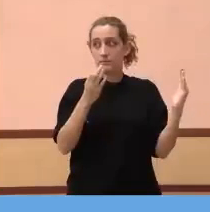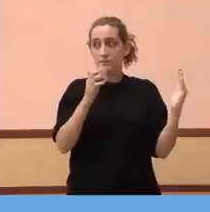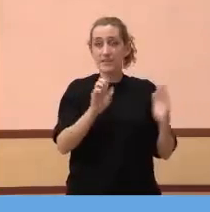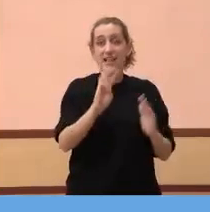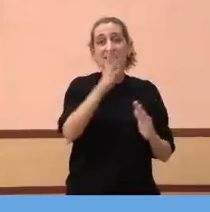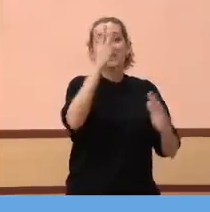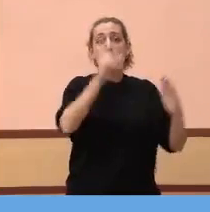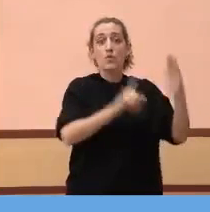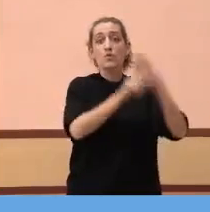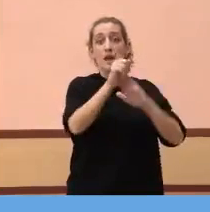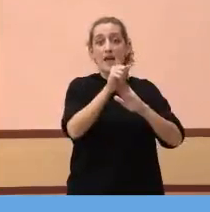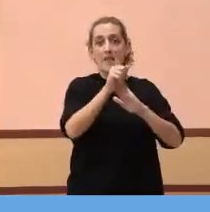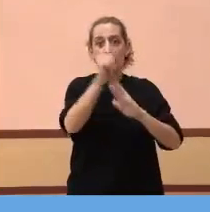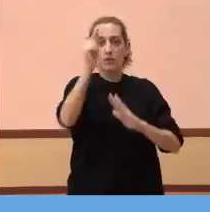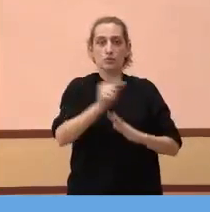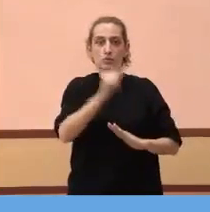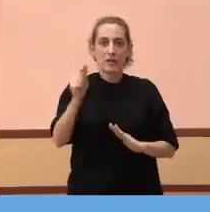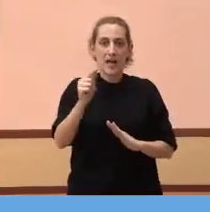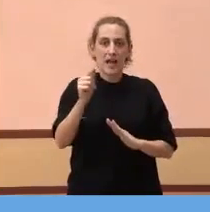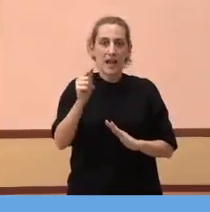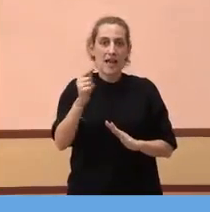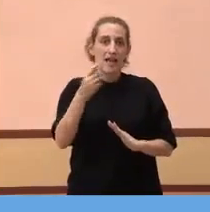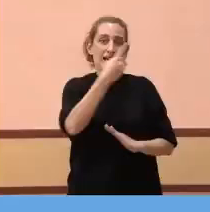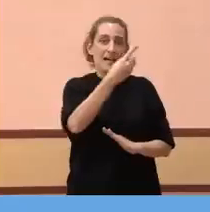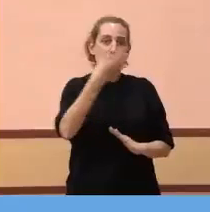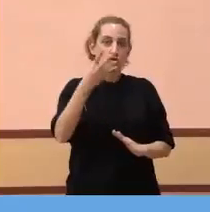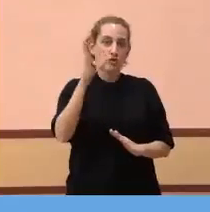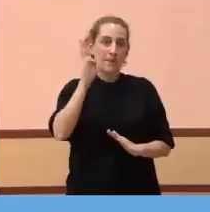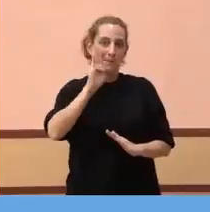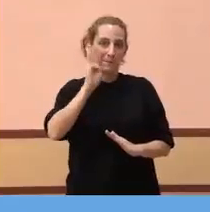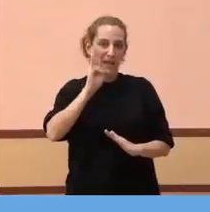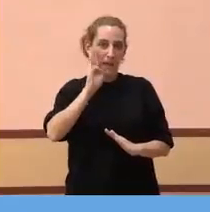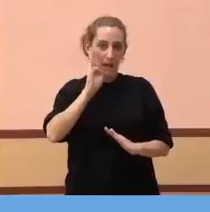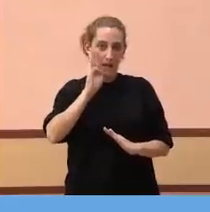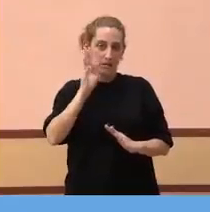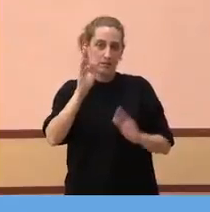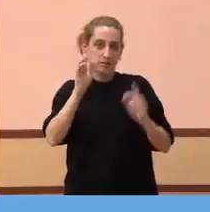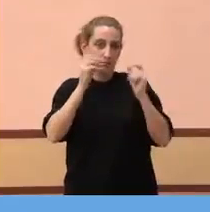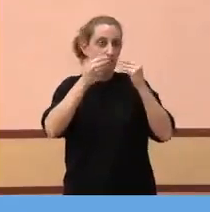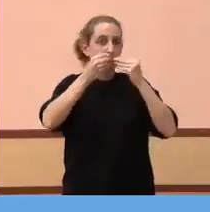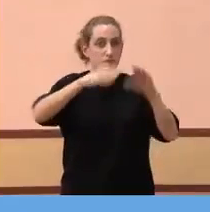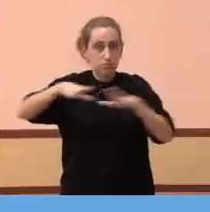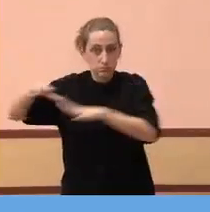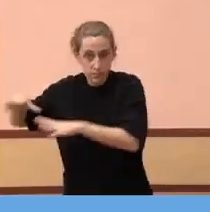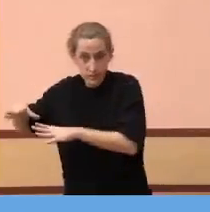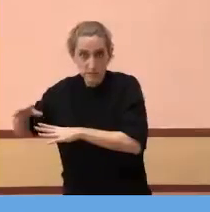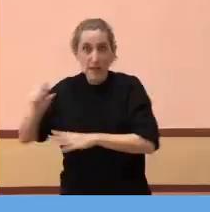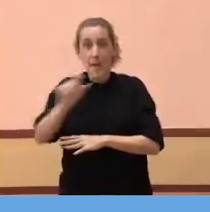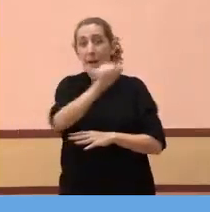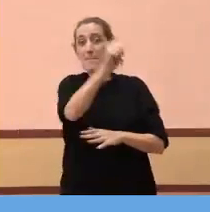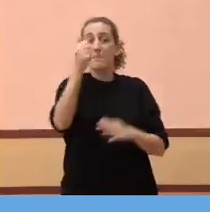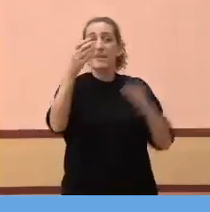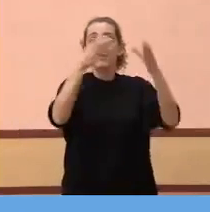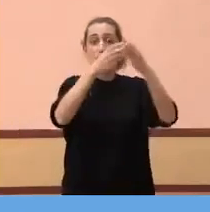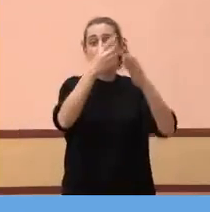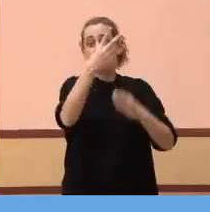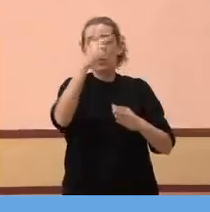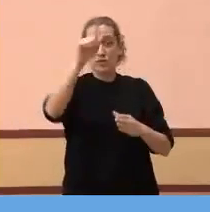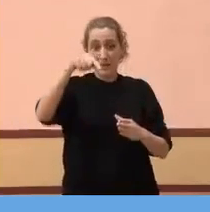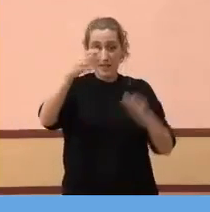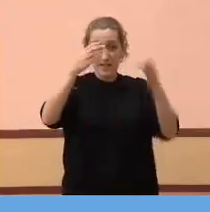.000 infleccions, 14.354 en el primer grup, 12.271 en el grup de 55 a 64.